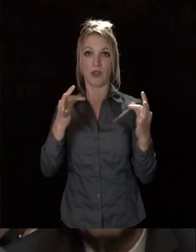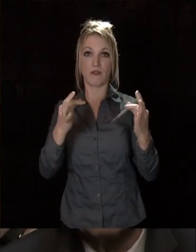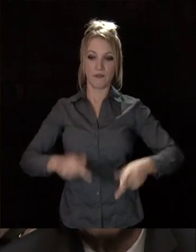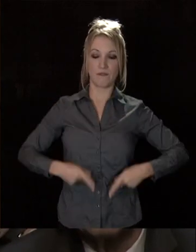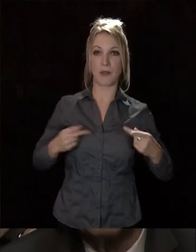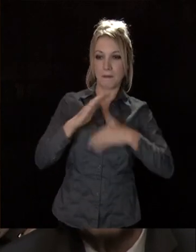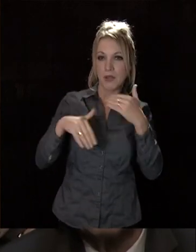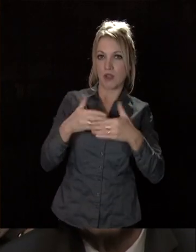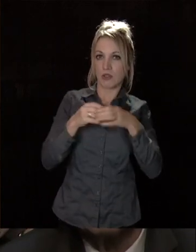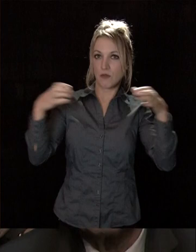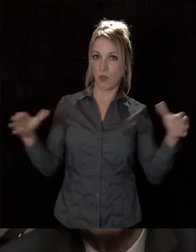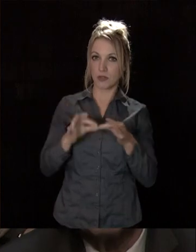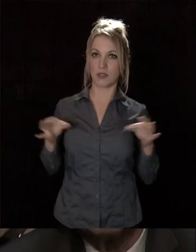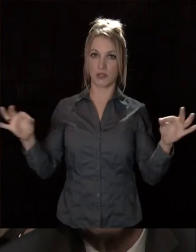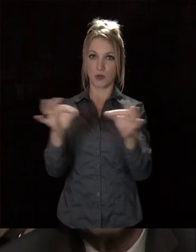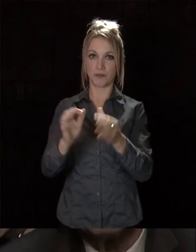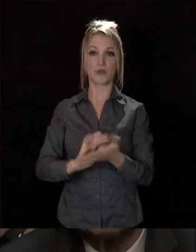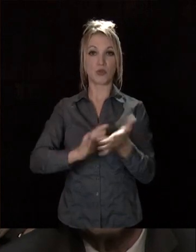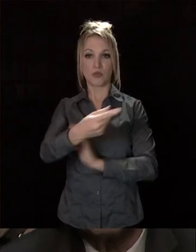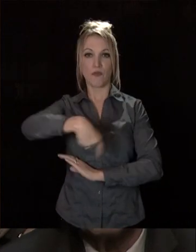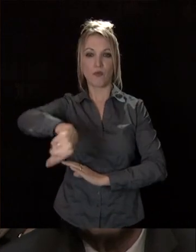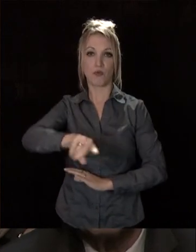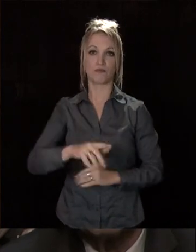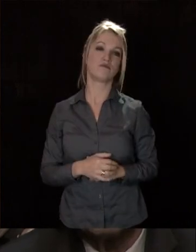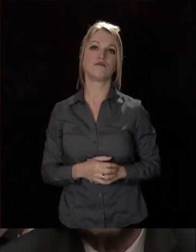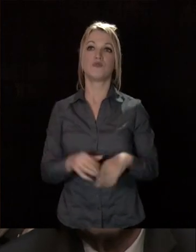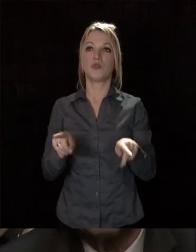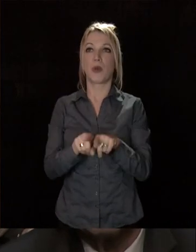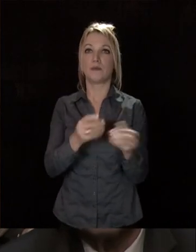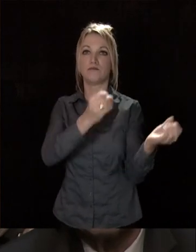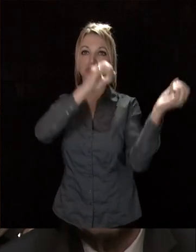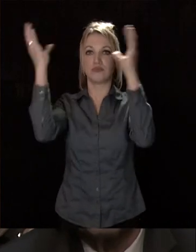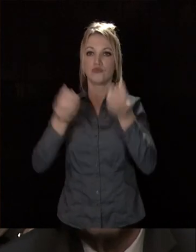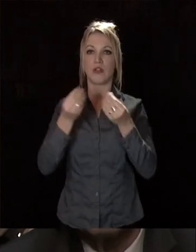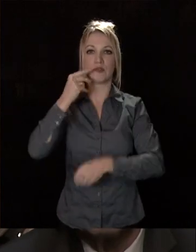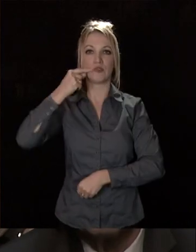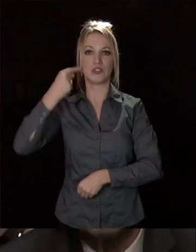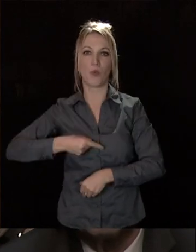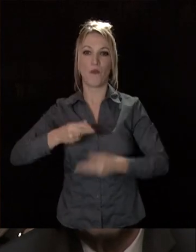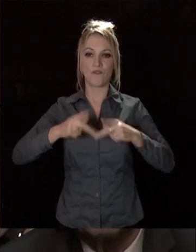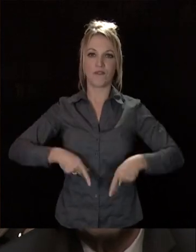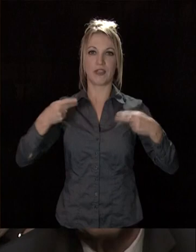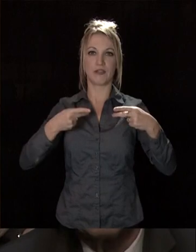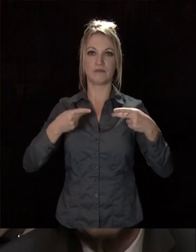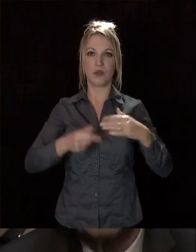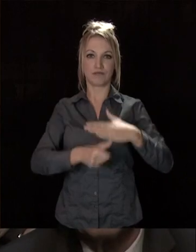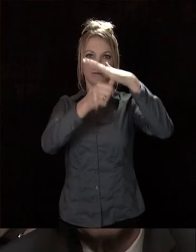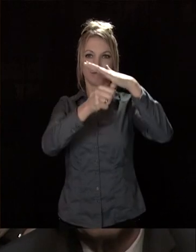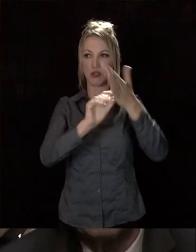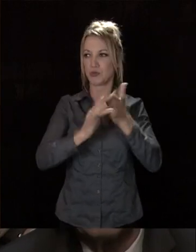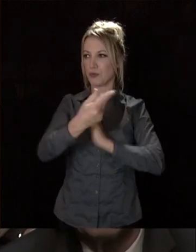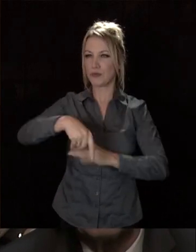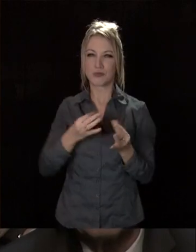développement de notre territoire. Vous tous qui, à bien des égards, incarnez et faites vivre Dijon et Dijon Métropole, avec toutes vos